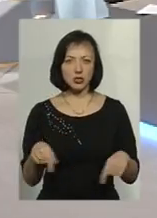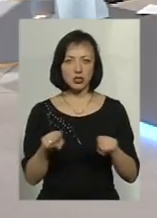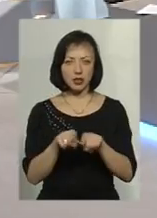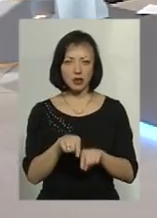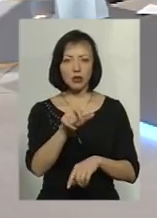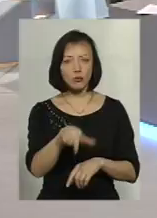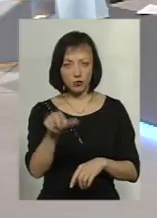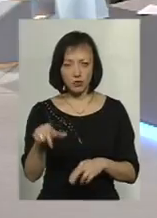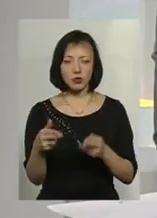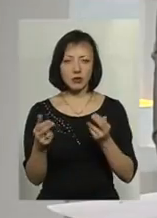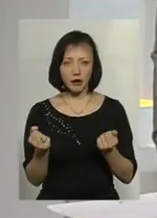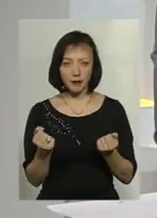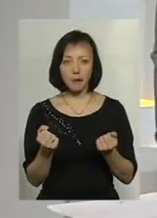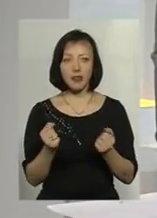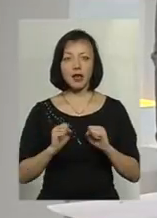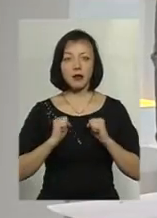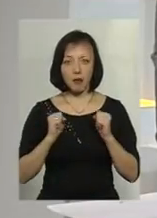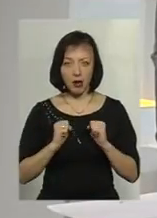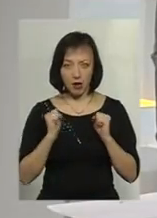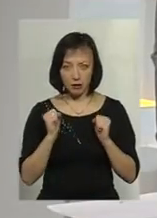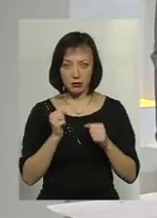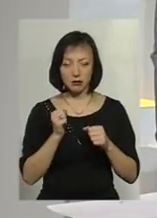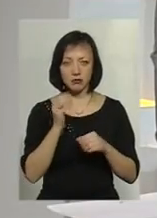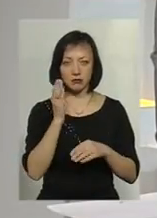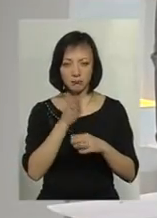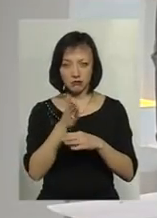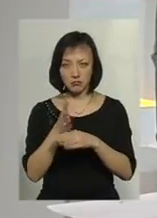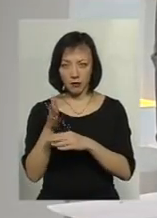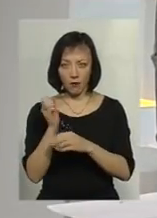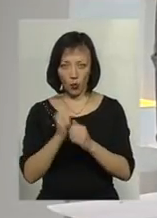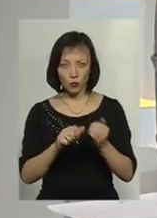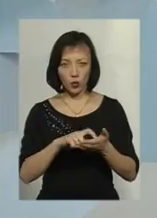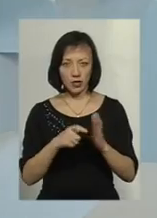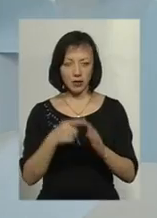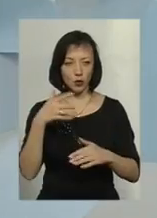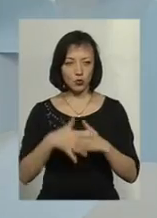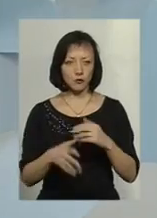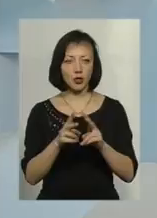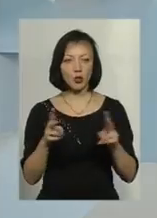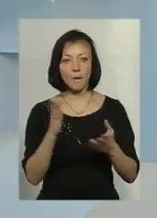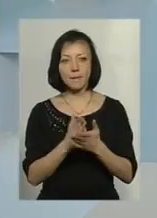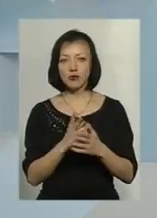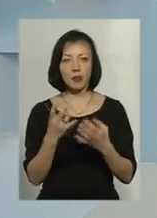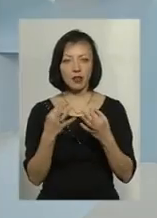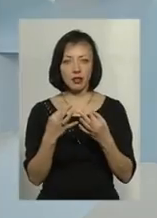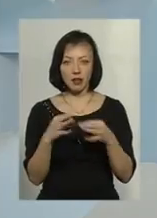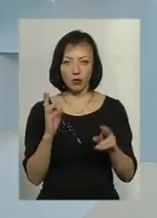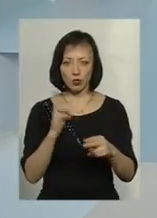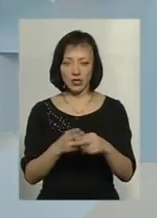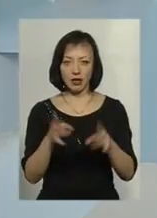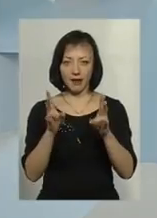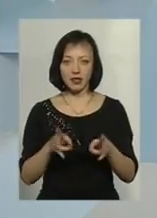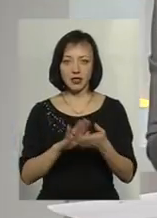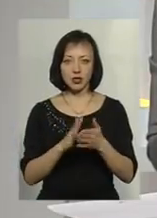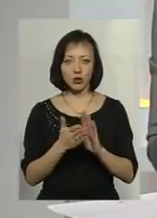споживачів. Намагаєтесь достукатися в кожну оселю, я так розумію, тих, хто має, аби не допустити тих аварійних